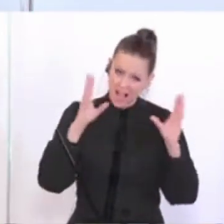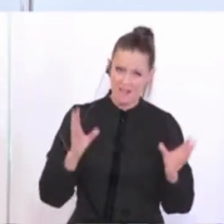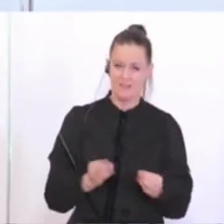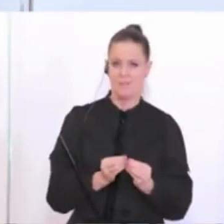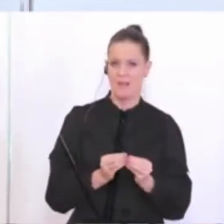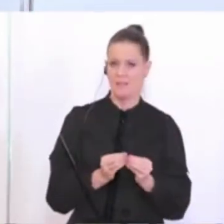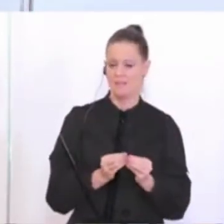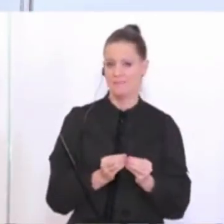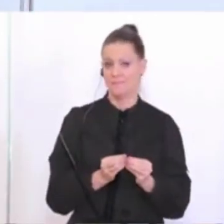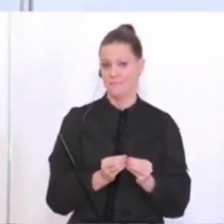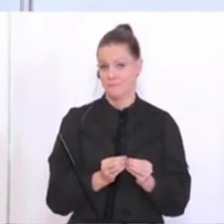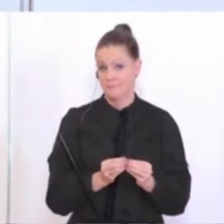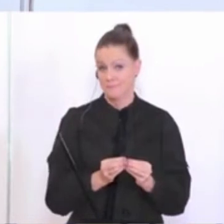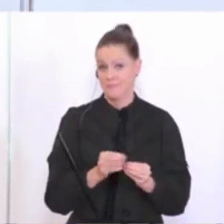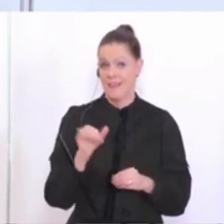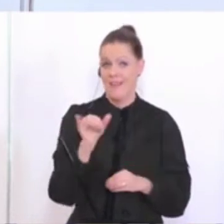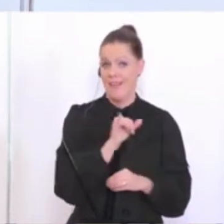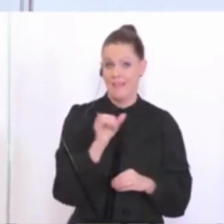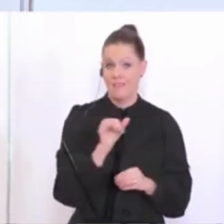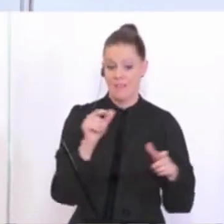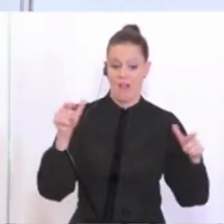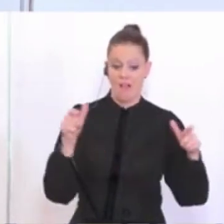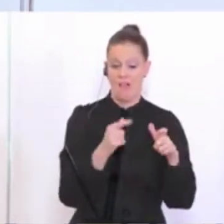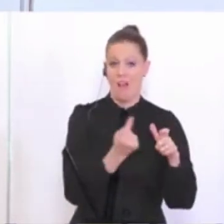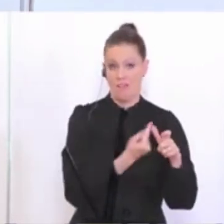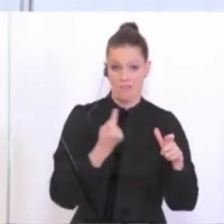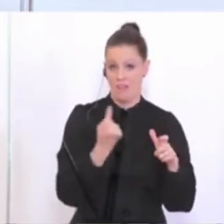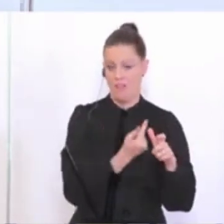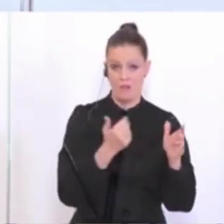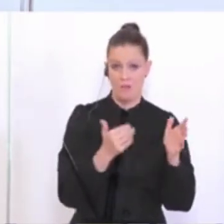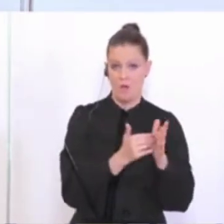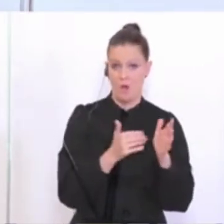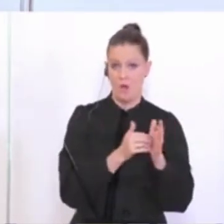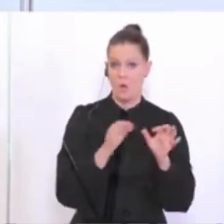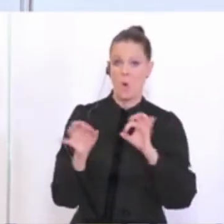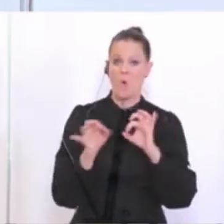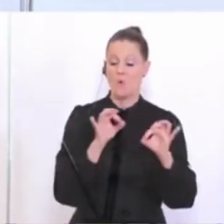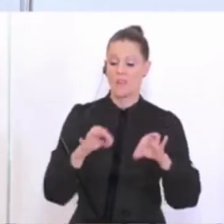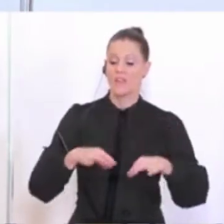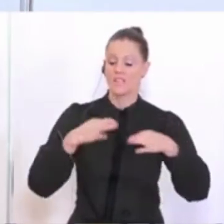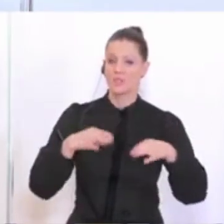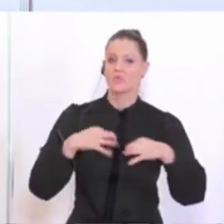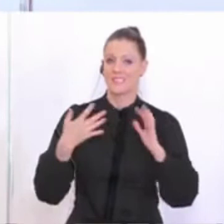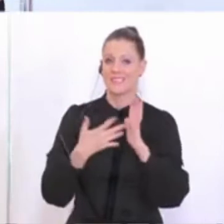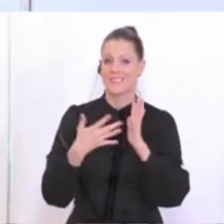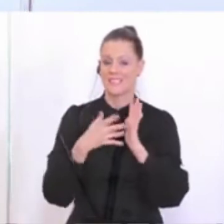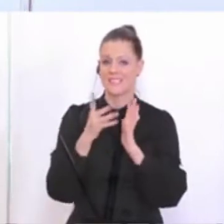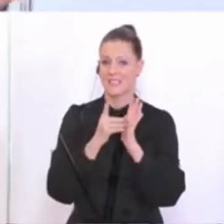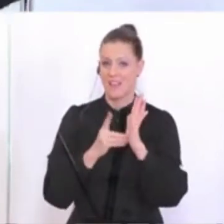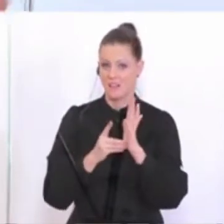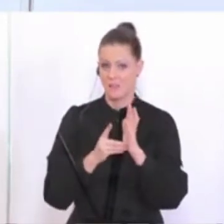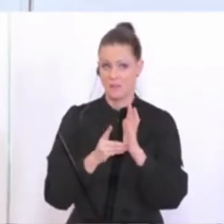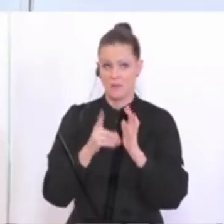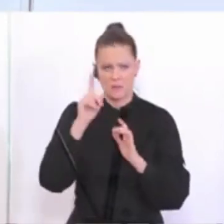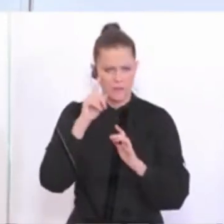wird das entweder mit Quarantäne verbunden sein oder mit entsprechenden Gesundheitstestdaten, die meines Wissens jetzt auch